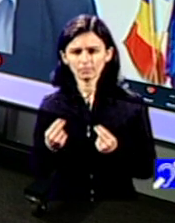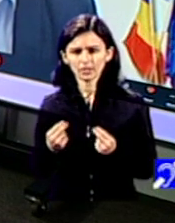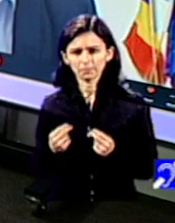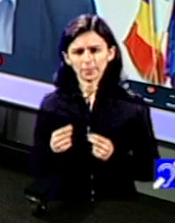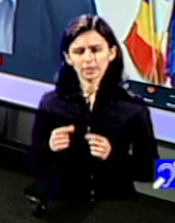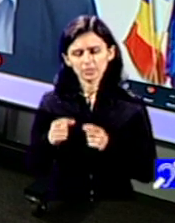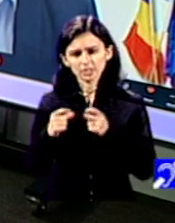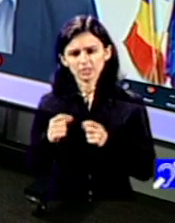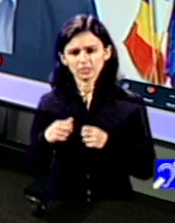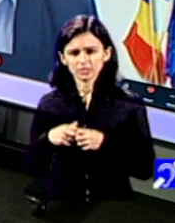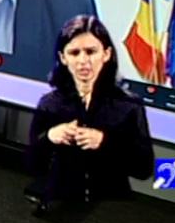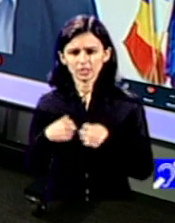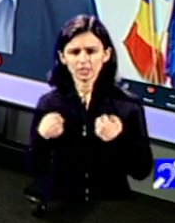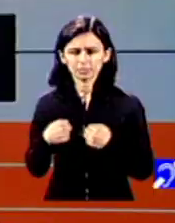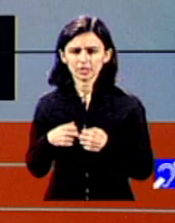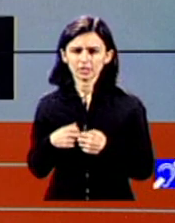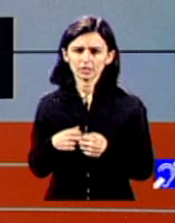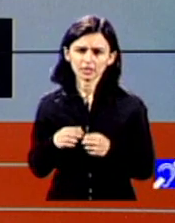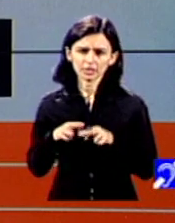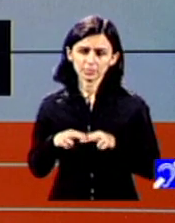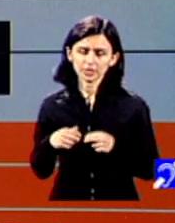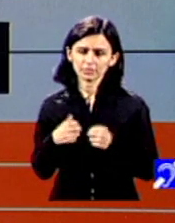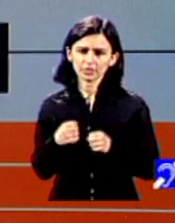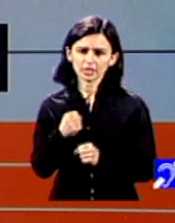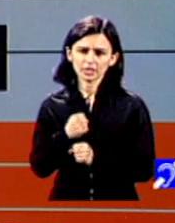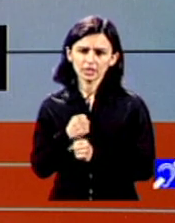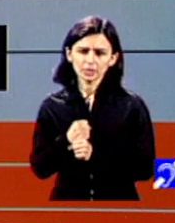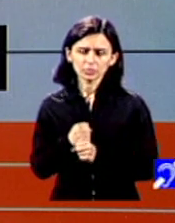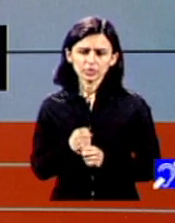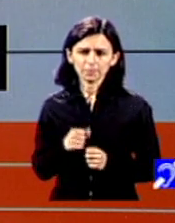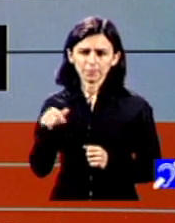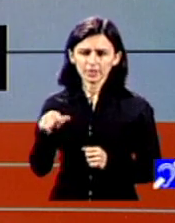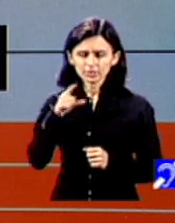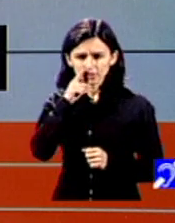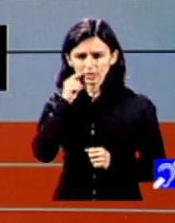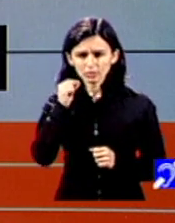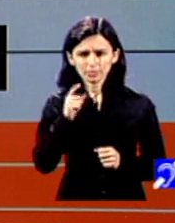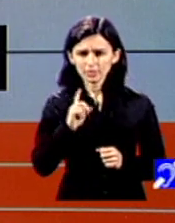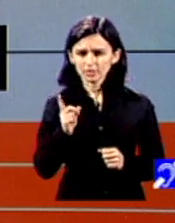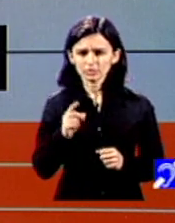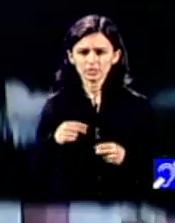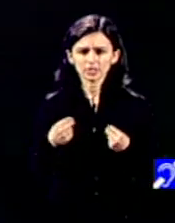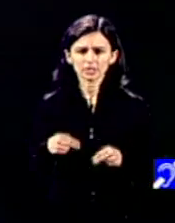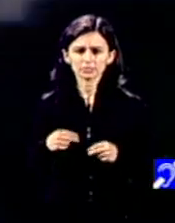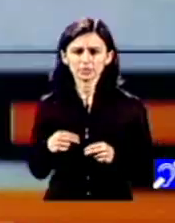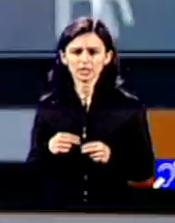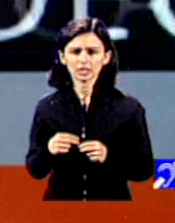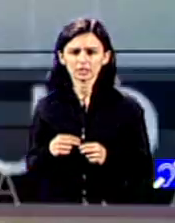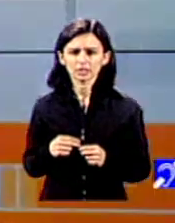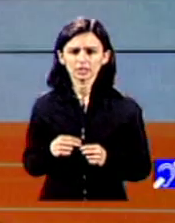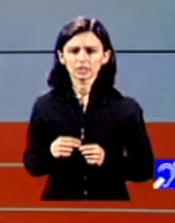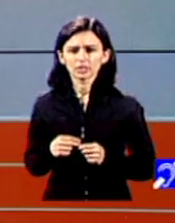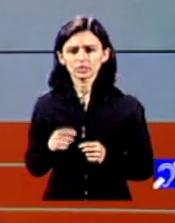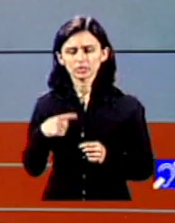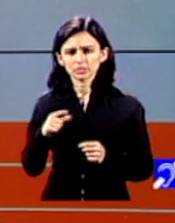rămânem fără joburi. Dar oamenii aceștia nu sunt conștienți sau nu le-a explicat nimeni despre faptul că în locul lor vor fi înființate